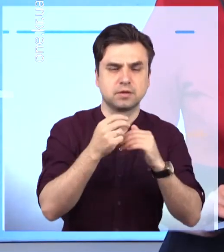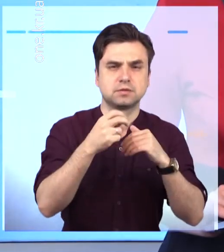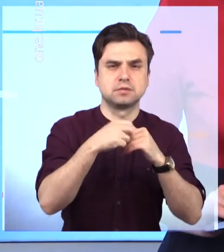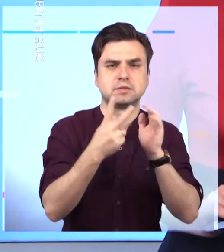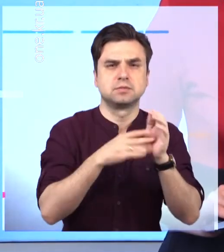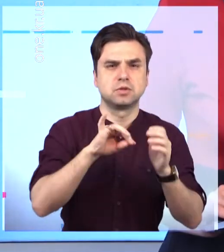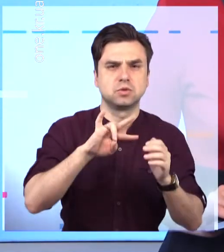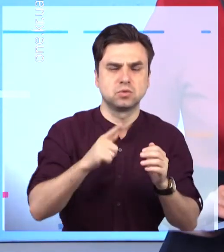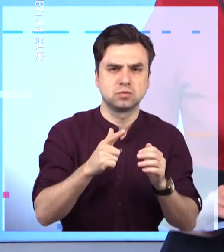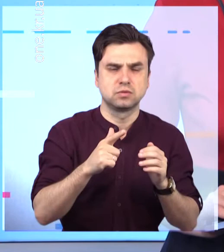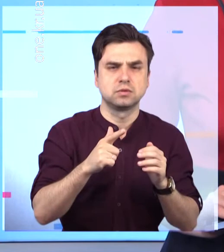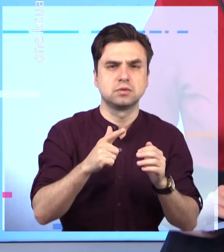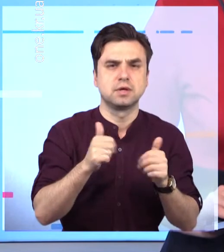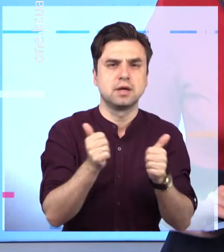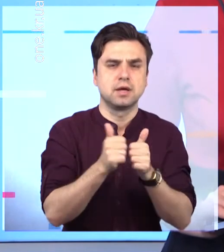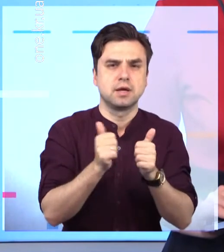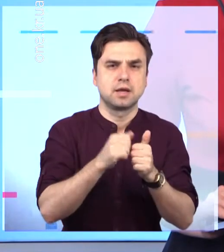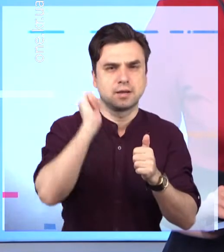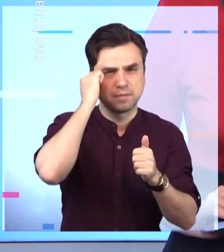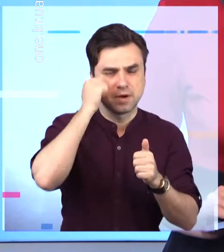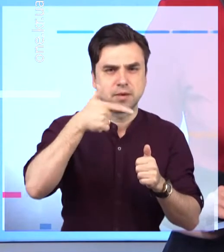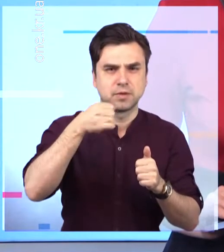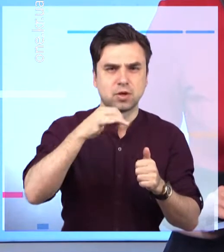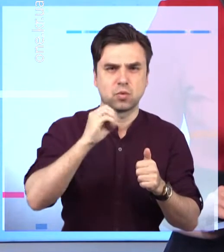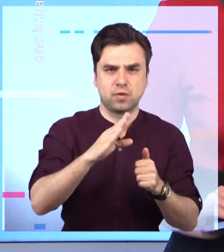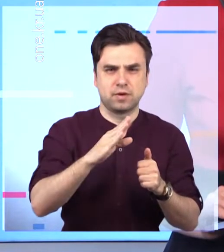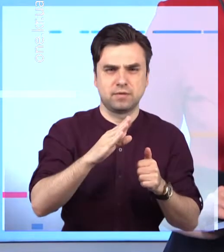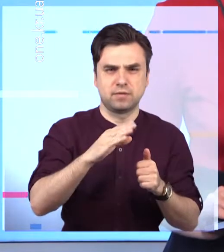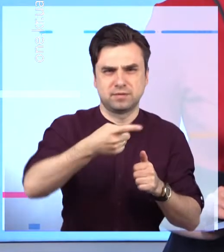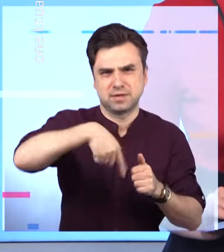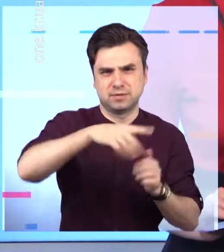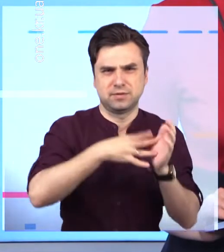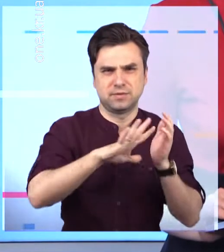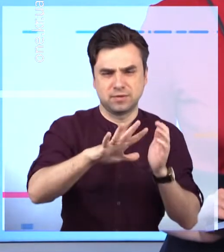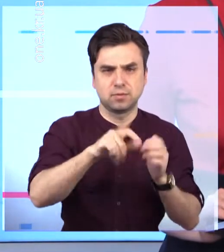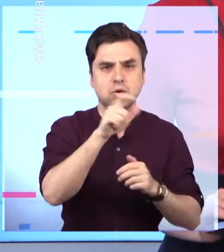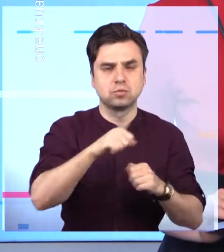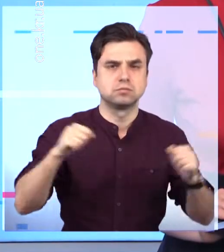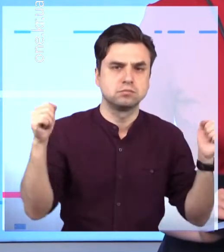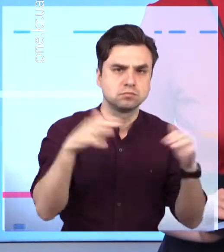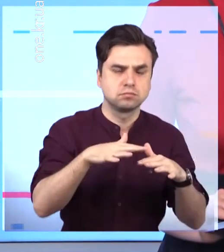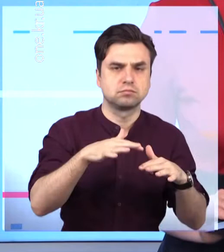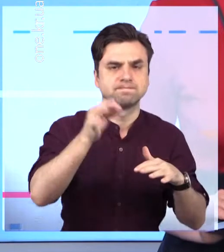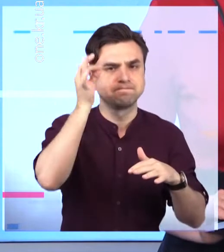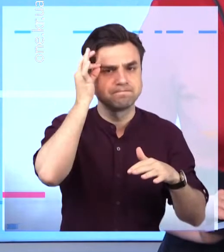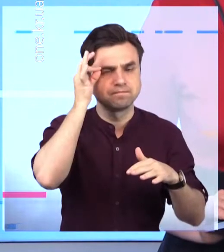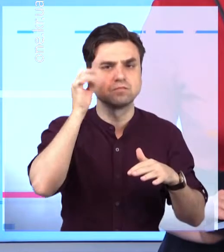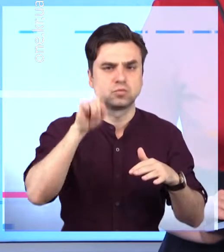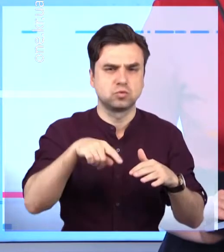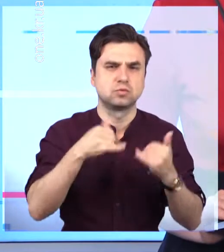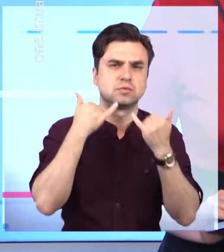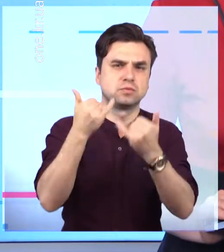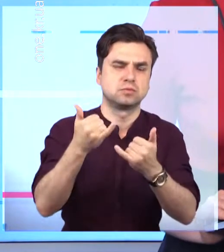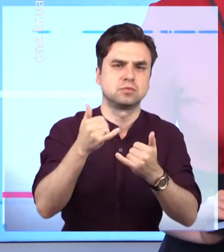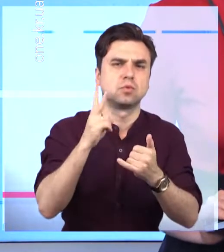Надвечір, 13 червня, біля народної стели пам'яті героїв. На 95-му кварталі криворіжці влаштували мітинг, також